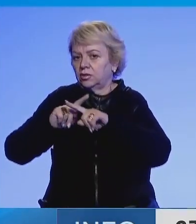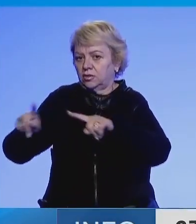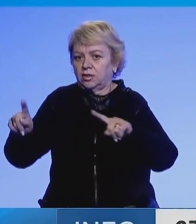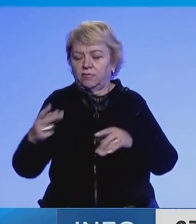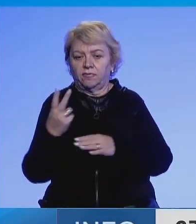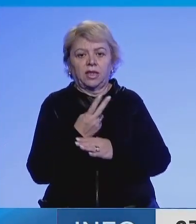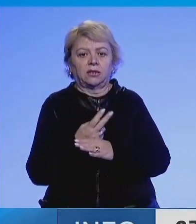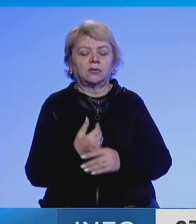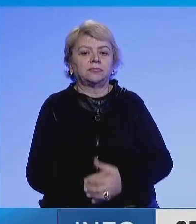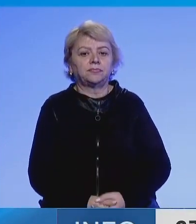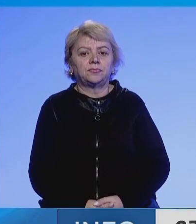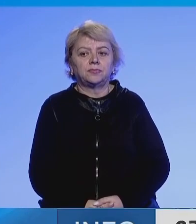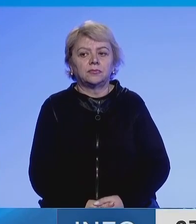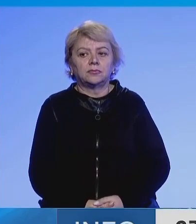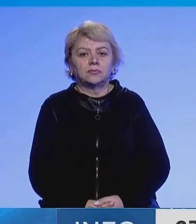vendit.